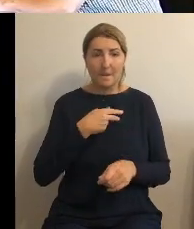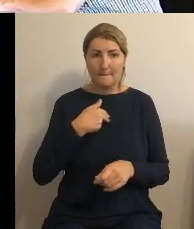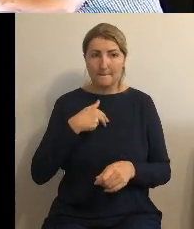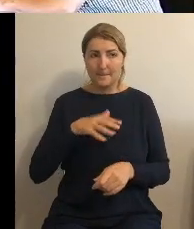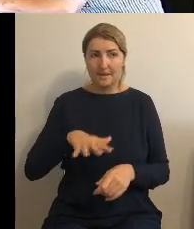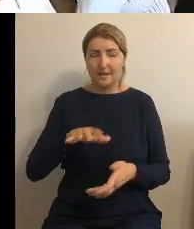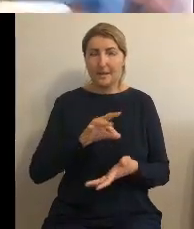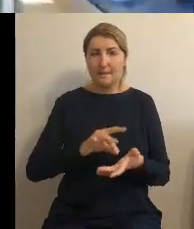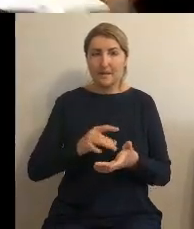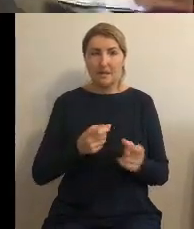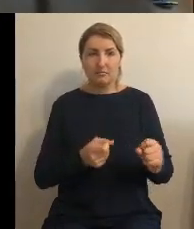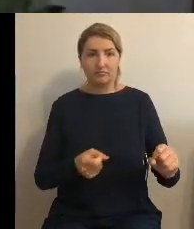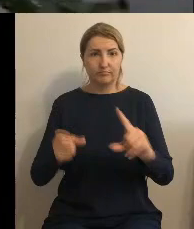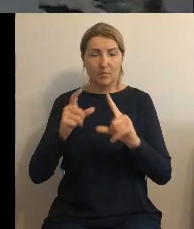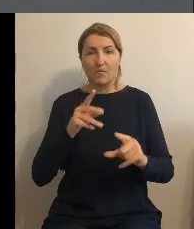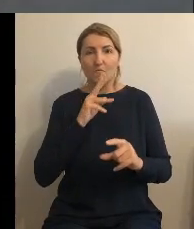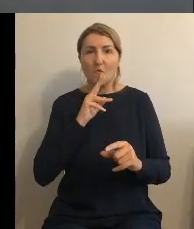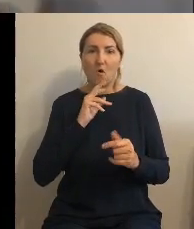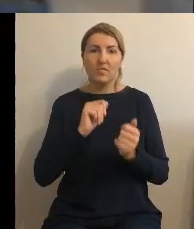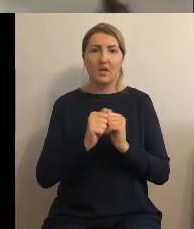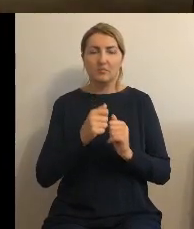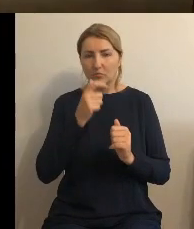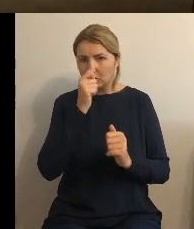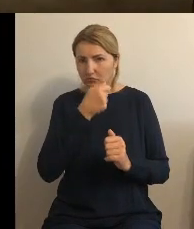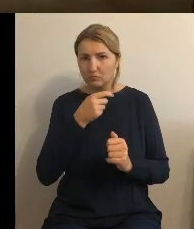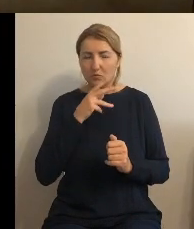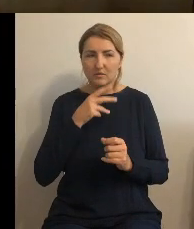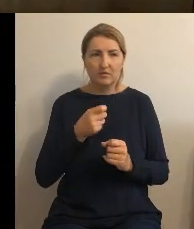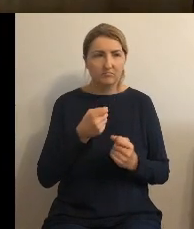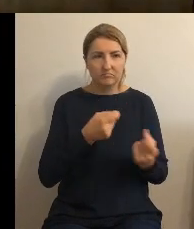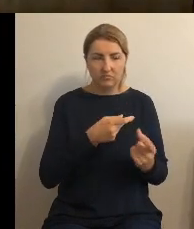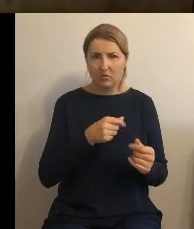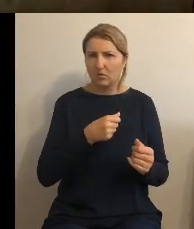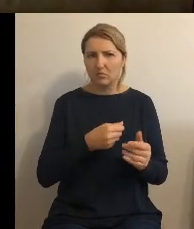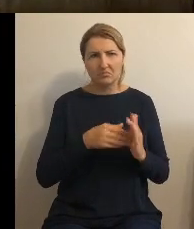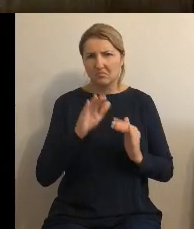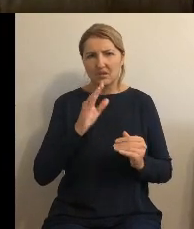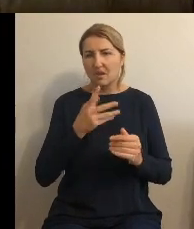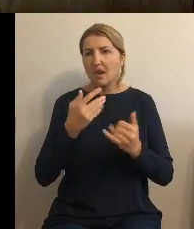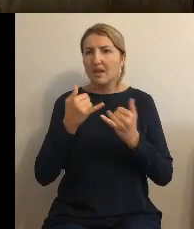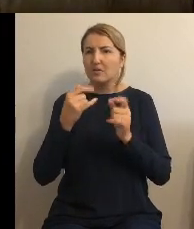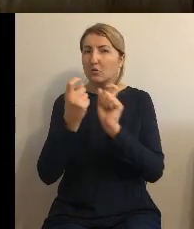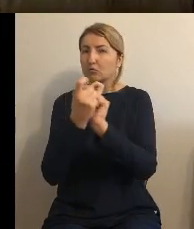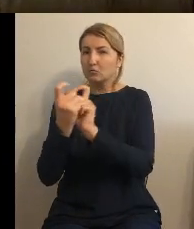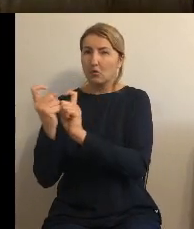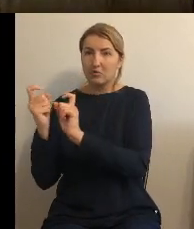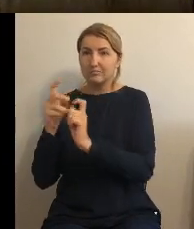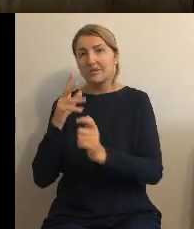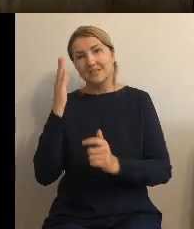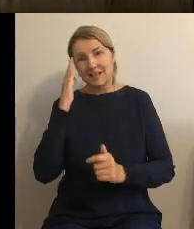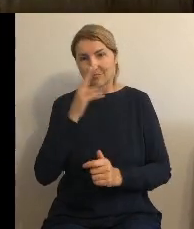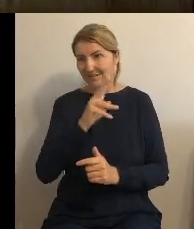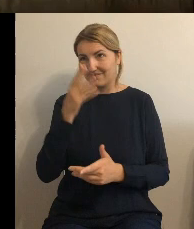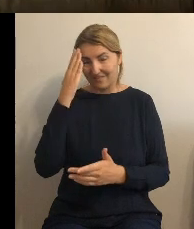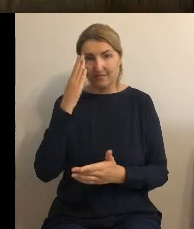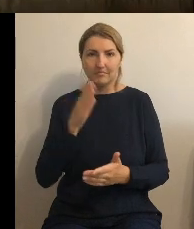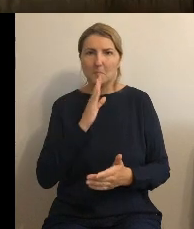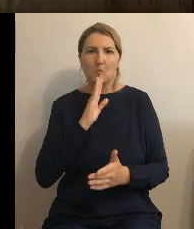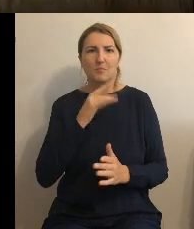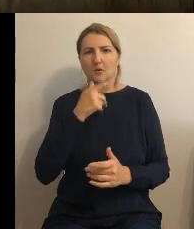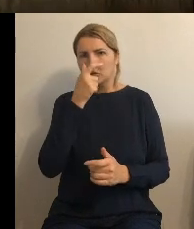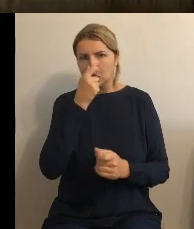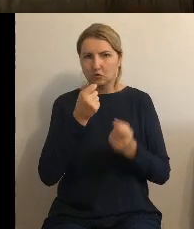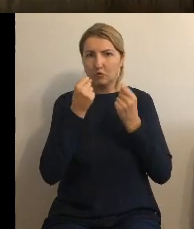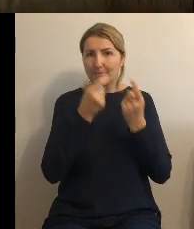za ścieki czy za wodę bo możemy sobie popatrzeć i porozmawiać z sąsiadami ze znajomymi tak samo zobaczcie śmieci mamy 17 złotych za